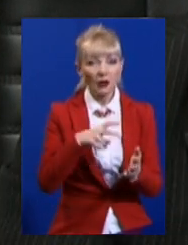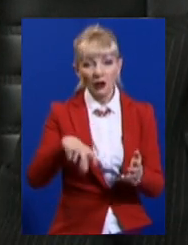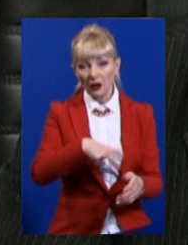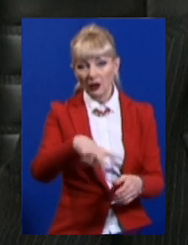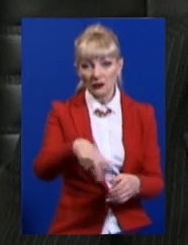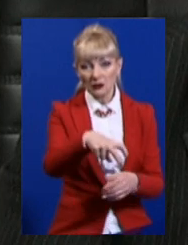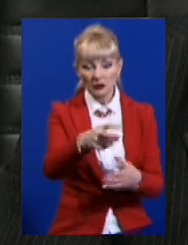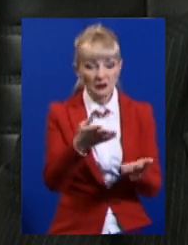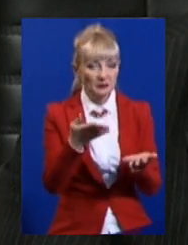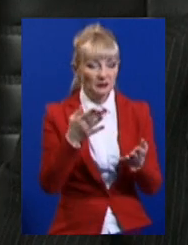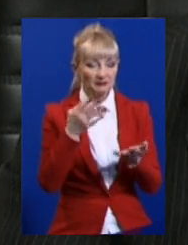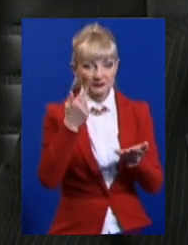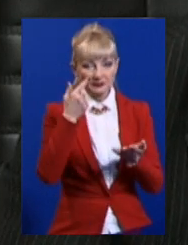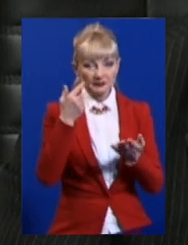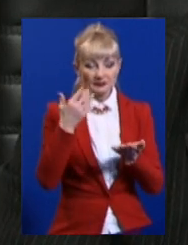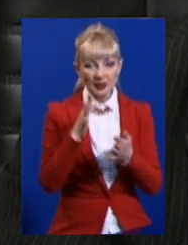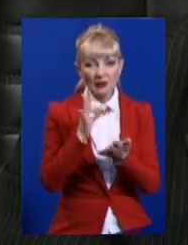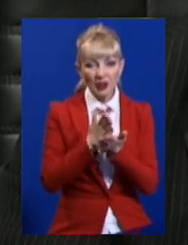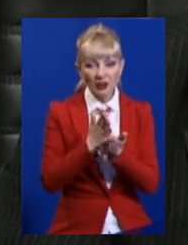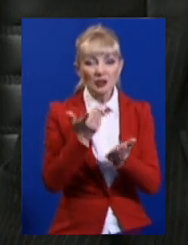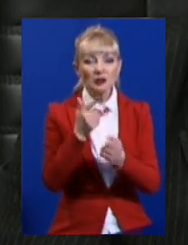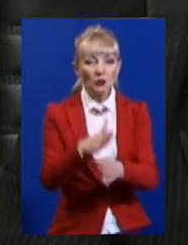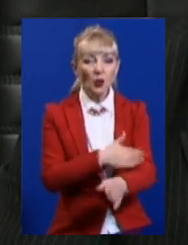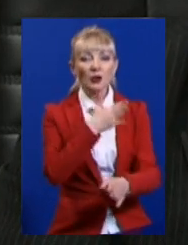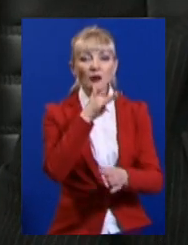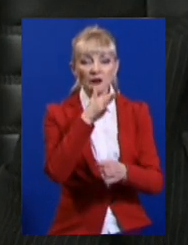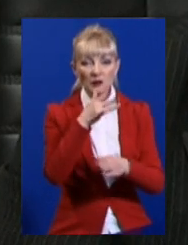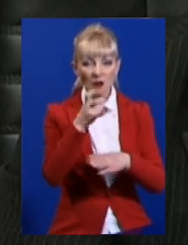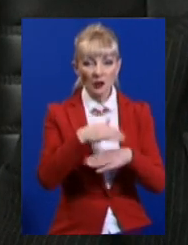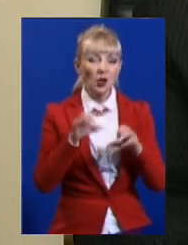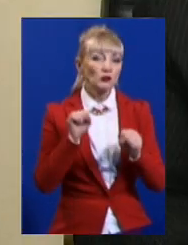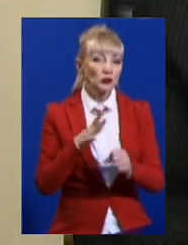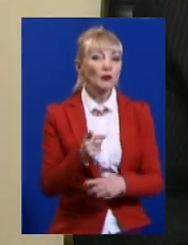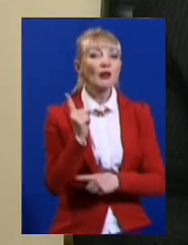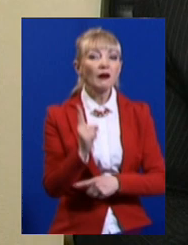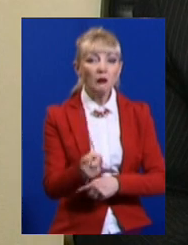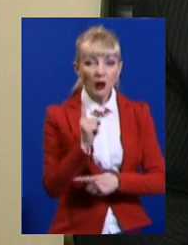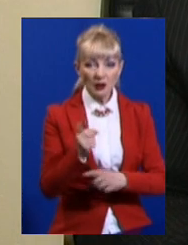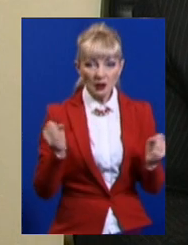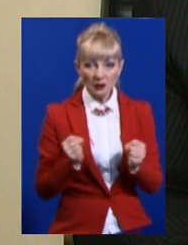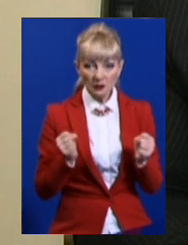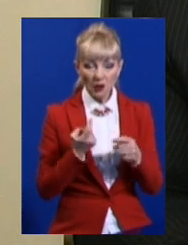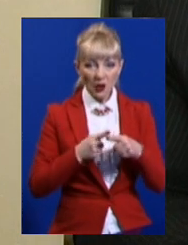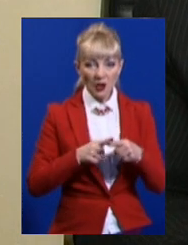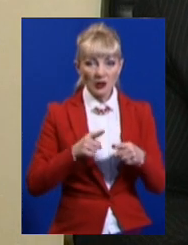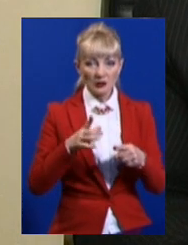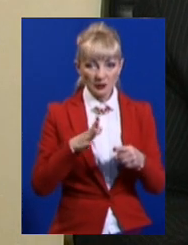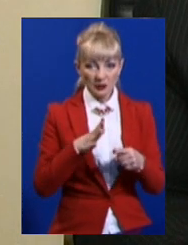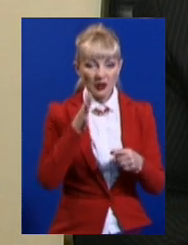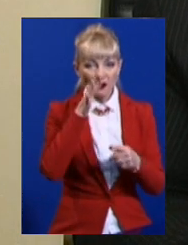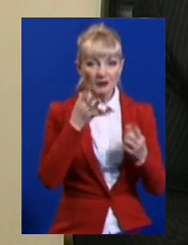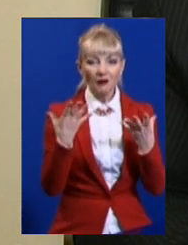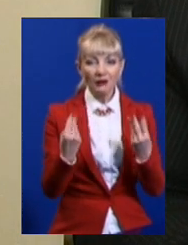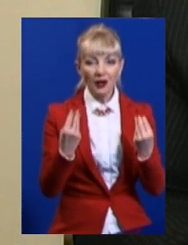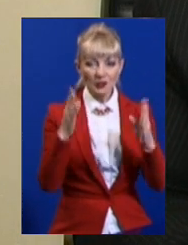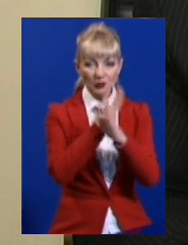втратили орієнтир на вулиці, перебували довгий час, це можуть бути і рибалки насправді. Взимку заболива, коли вологе повітря,